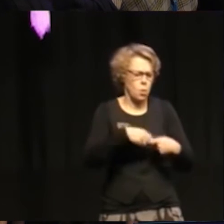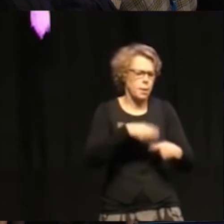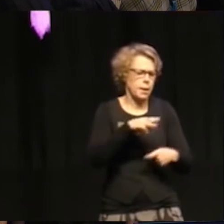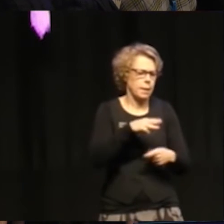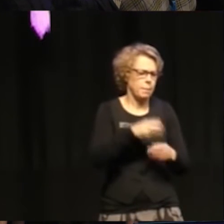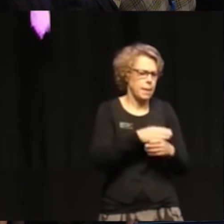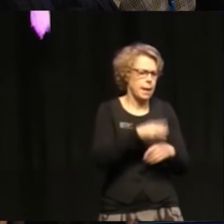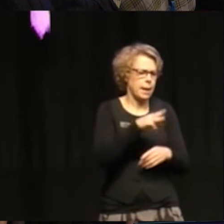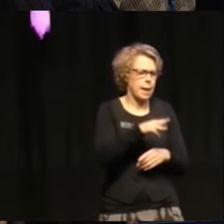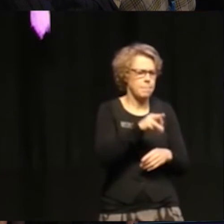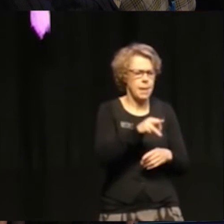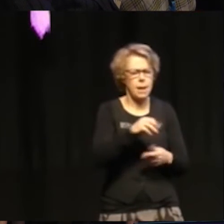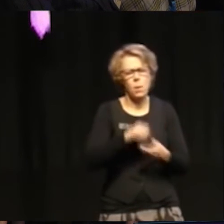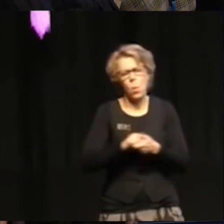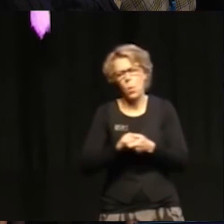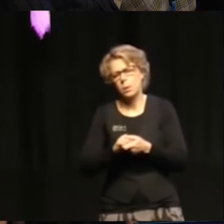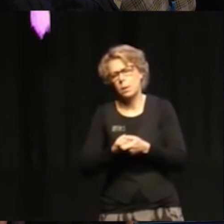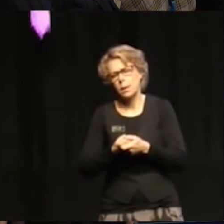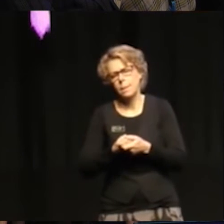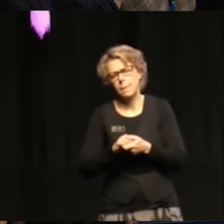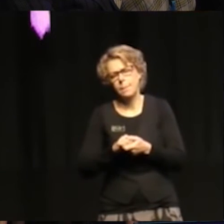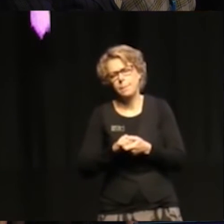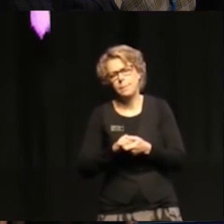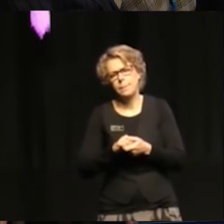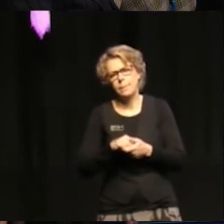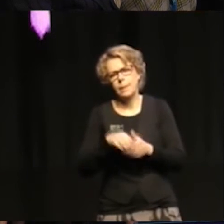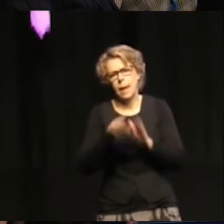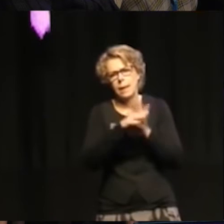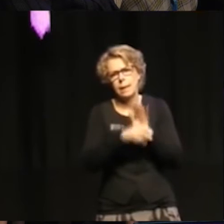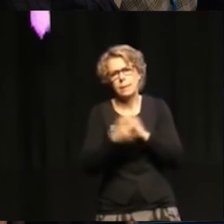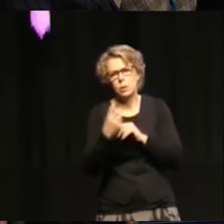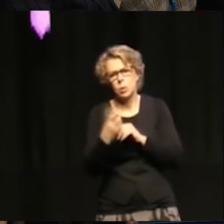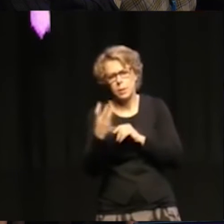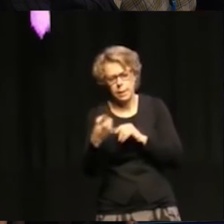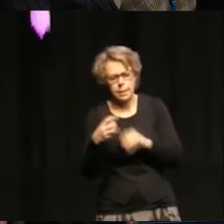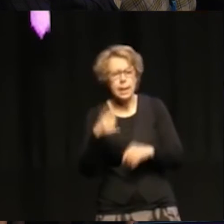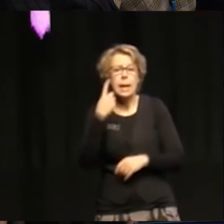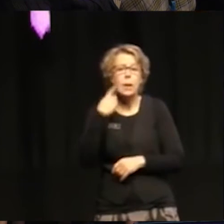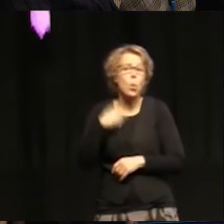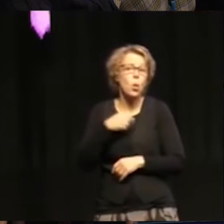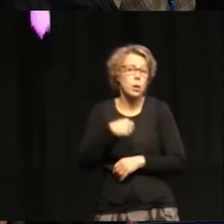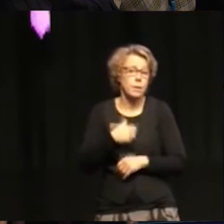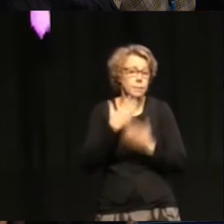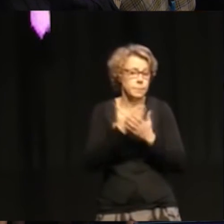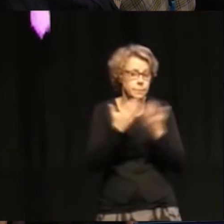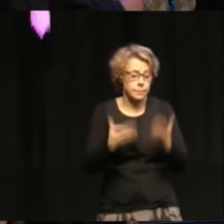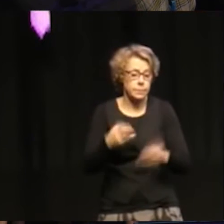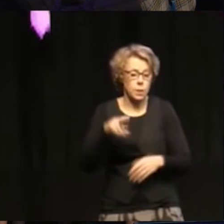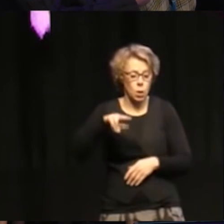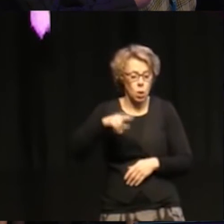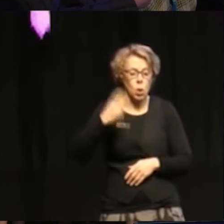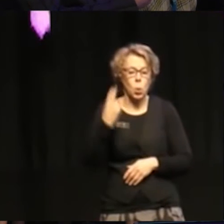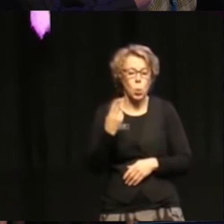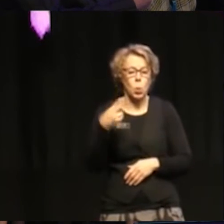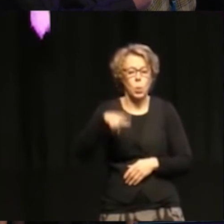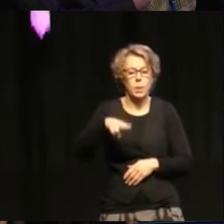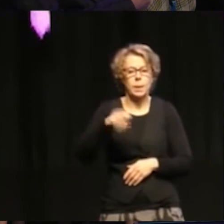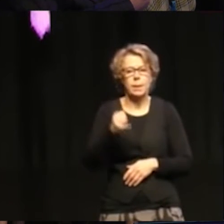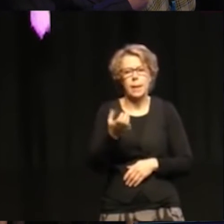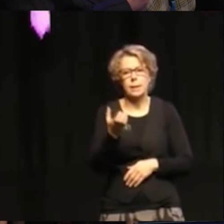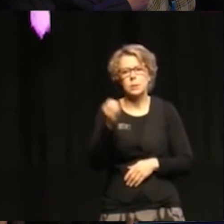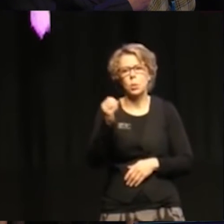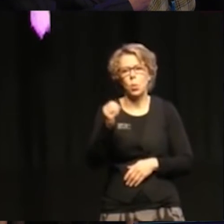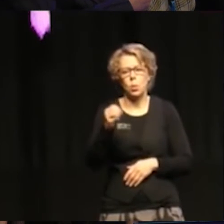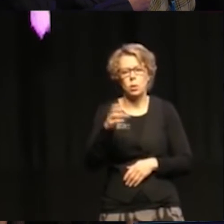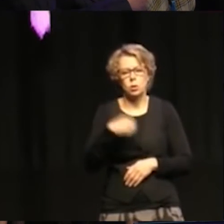Agenda 2030. Igår var jag på en presentation från UNESCO som har uppdraget att följa